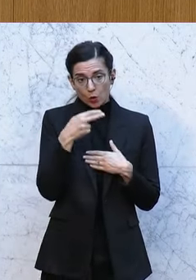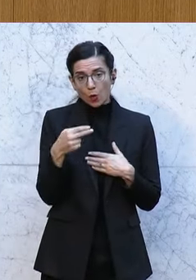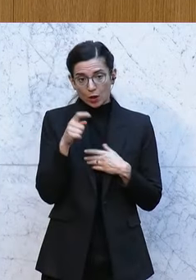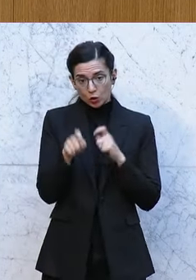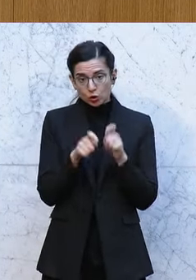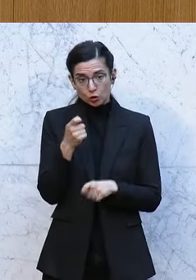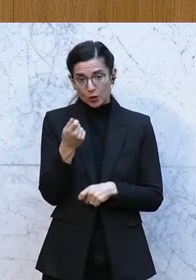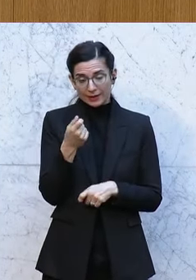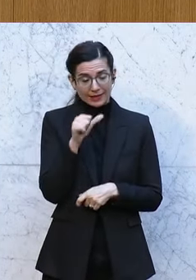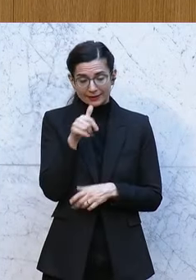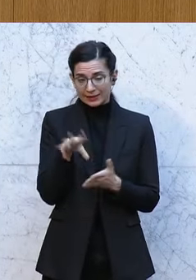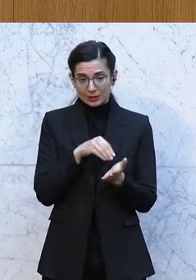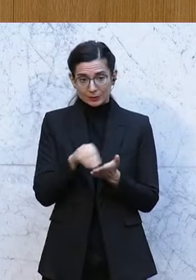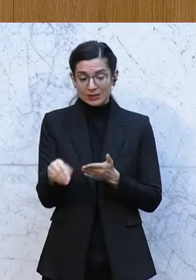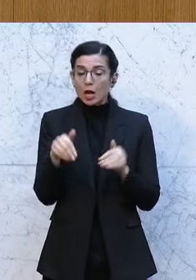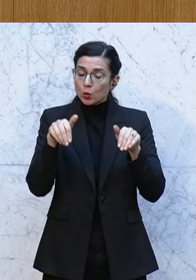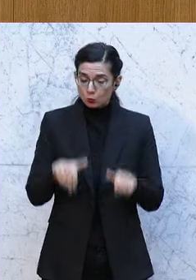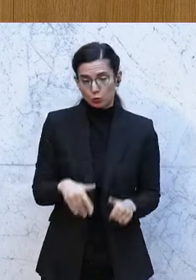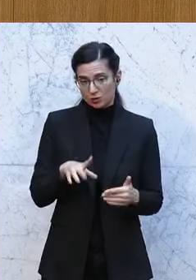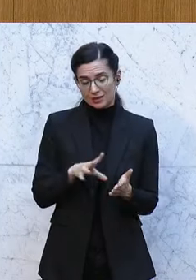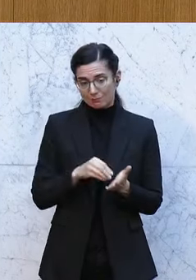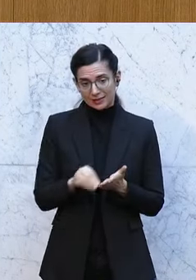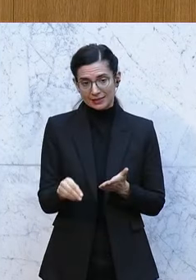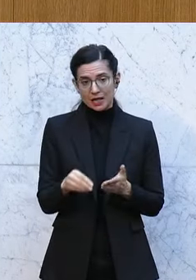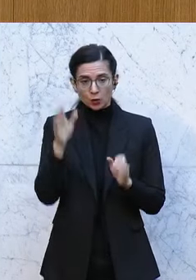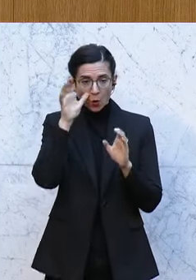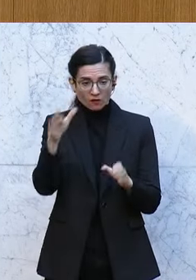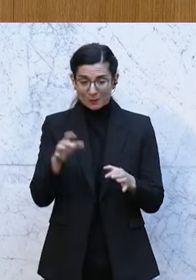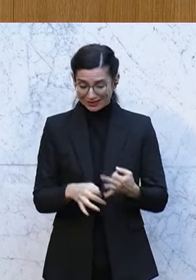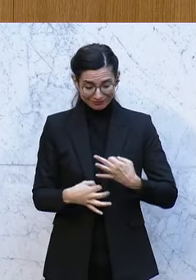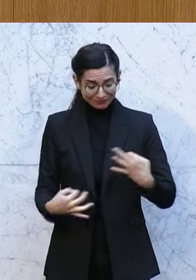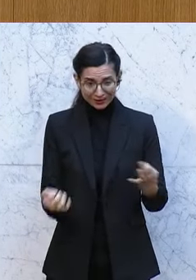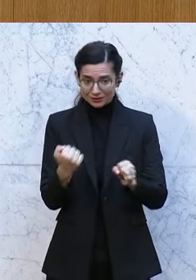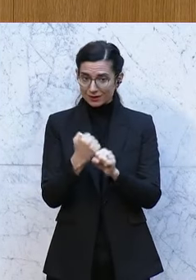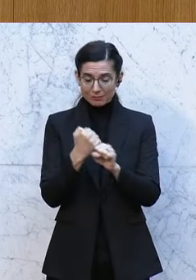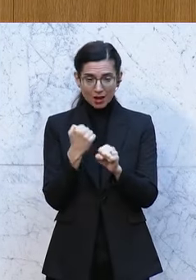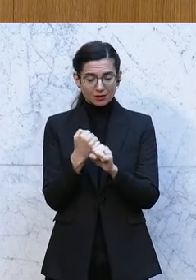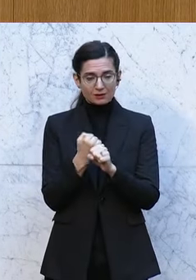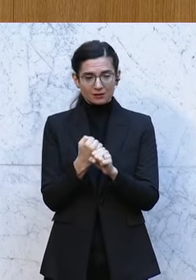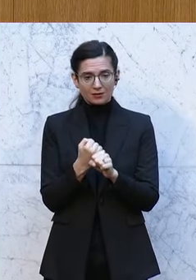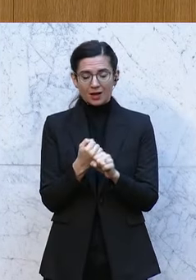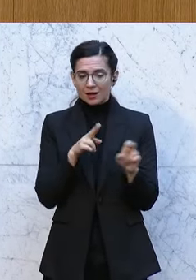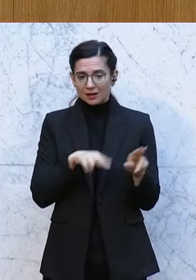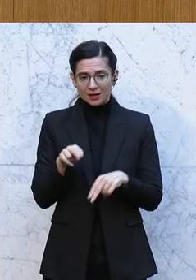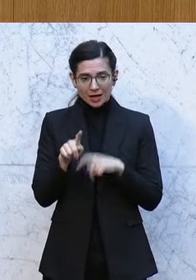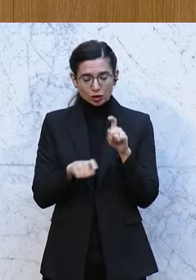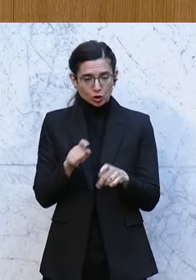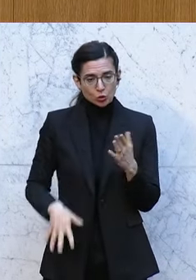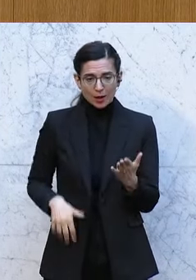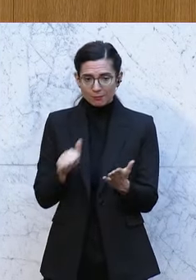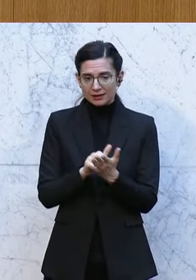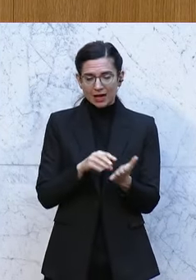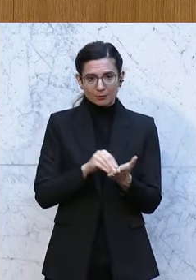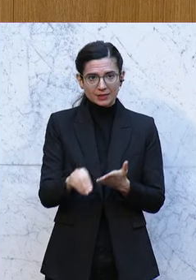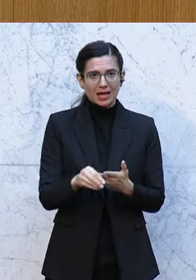Steuern nicht bezahlt, die ich hätte bezahlen müssen. Die ÖVP hat nichts dazu getan, dass der einen gerechten Steuerbeitrag leistet,